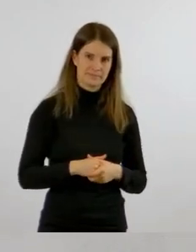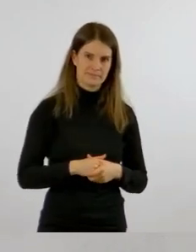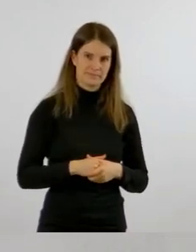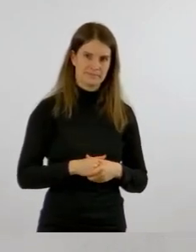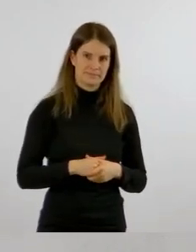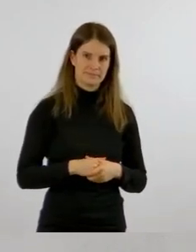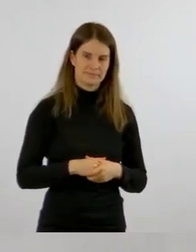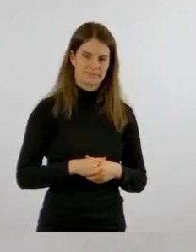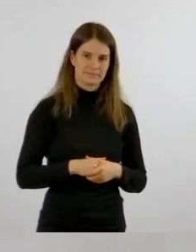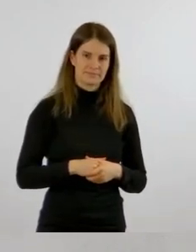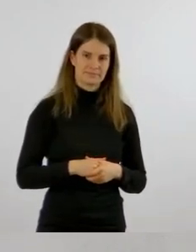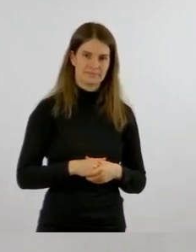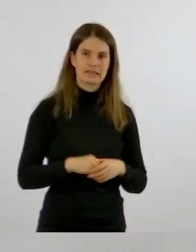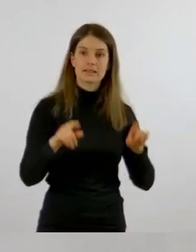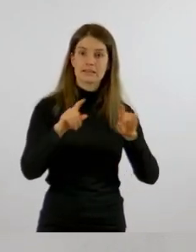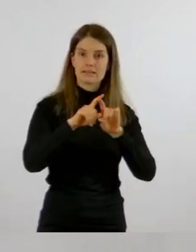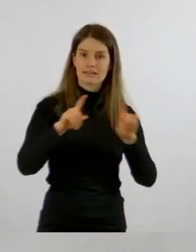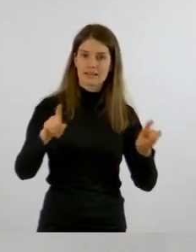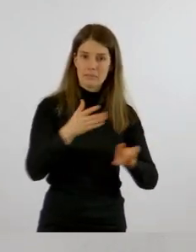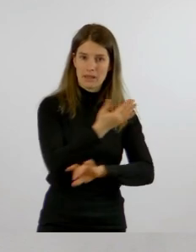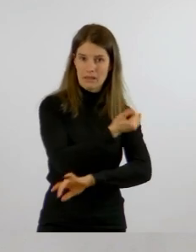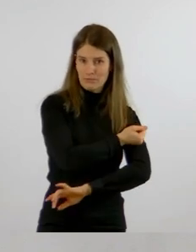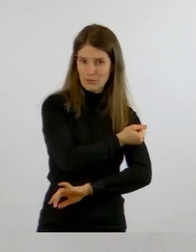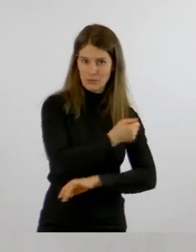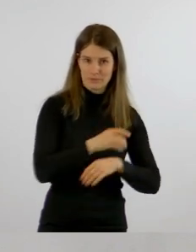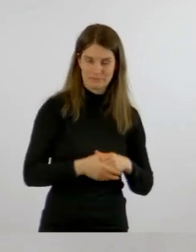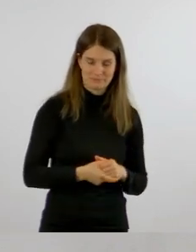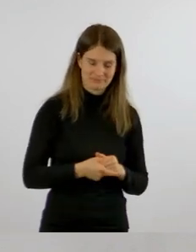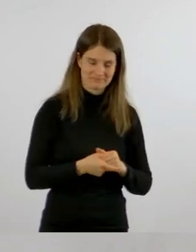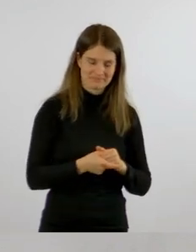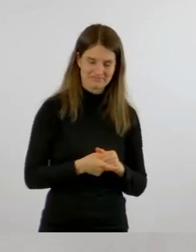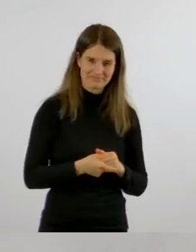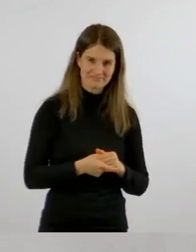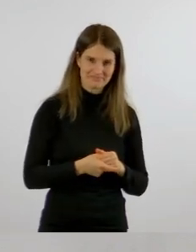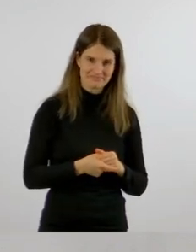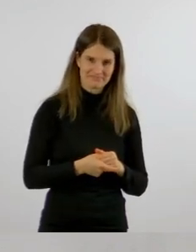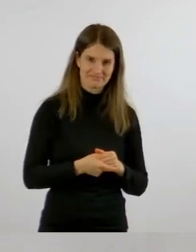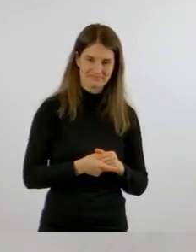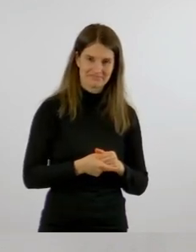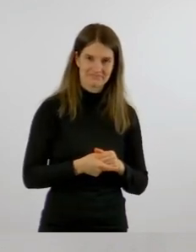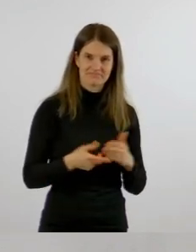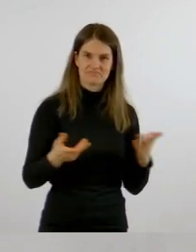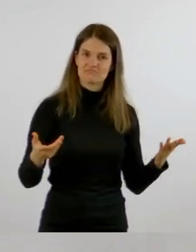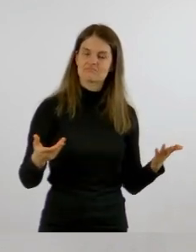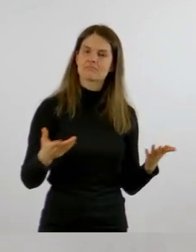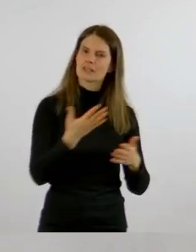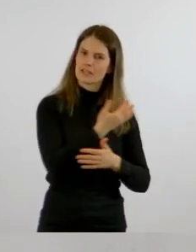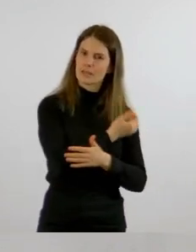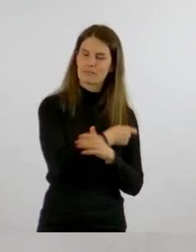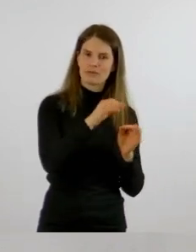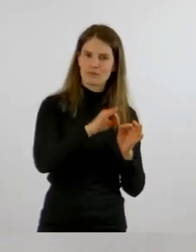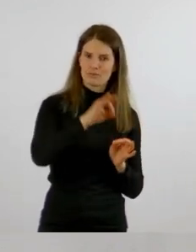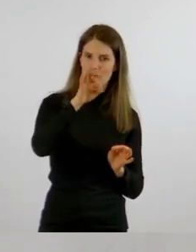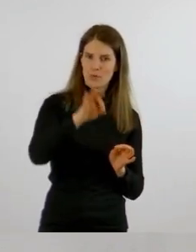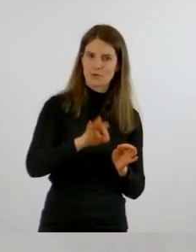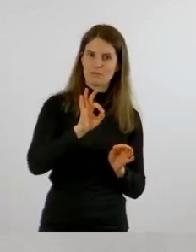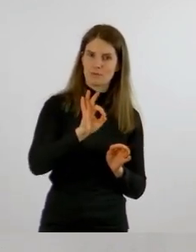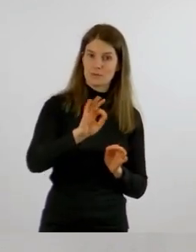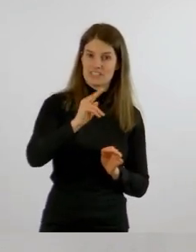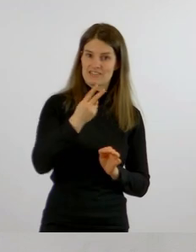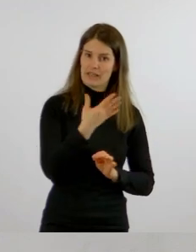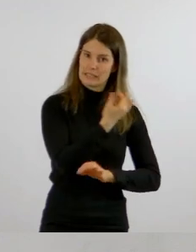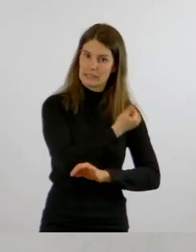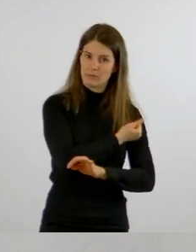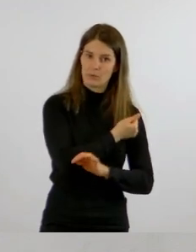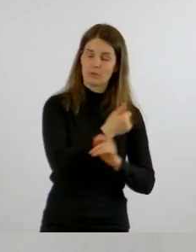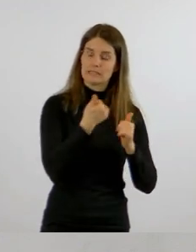Zum Impfen kann ich Ihnen mitteilen, dass unsere Impfquote für die Zweitimpfung auf 68